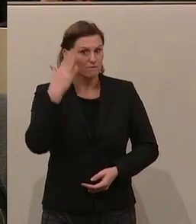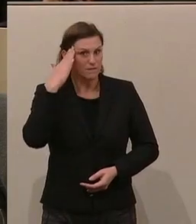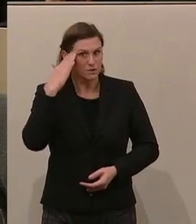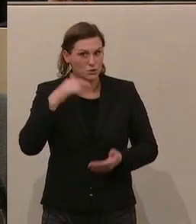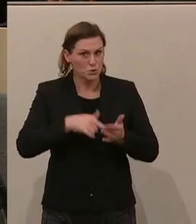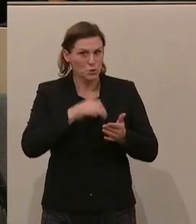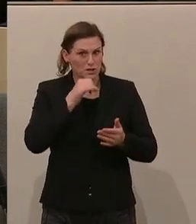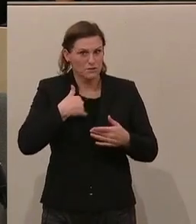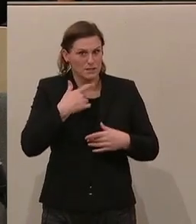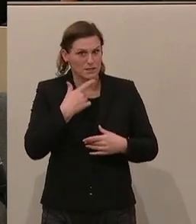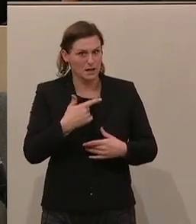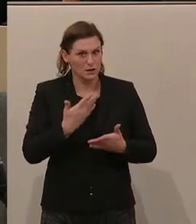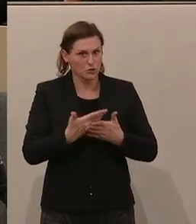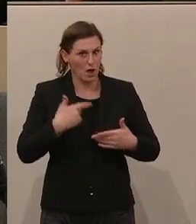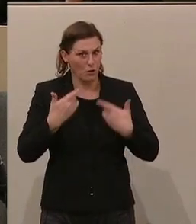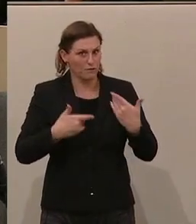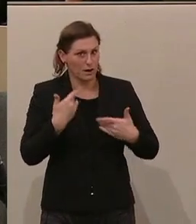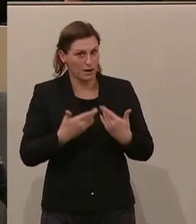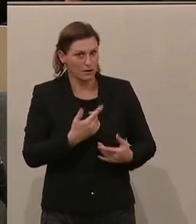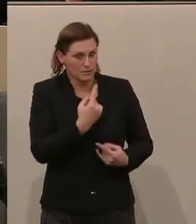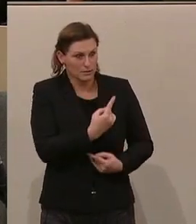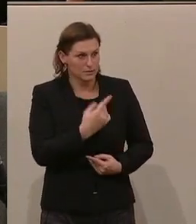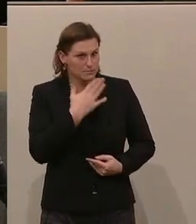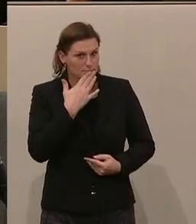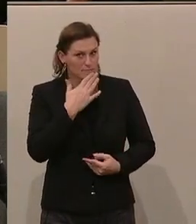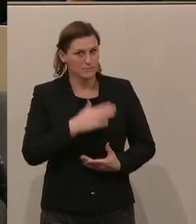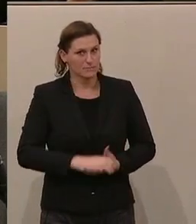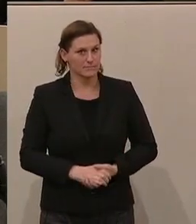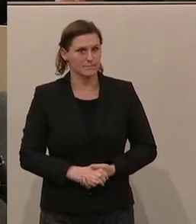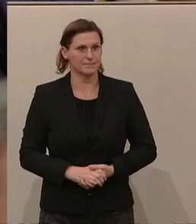Und am Wort Wendelin Mölzer, Bildungssprecher der FPÖ.